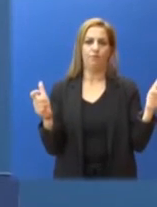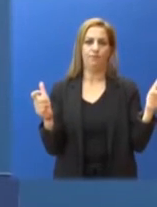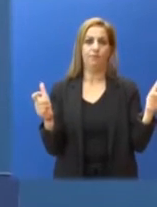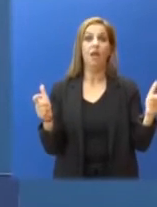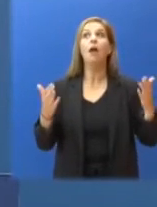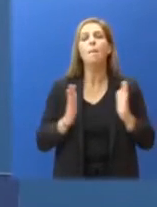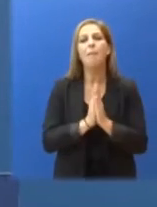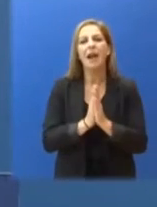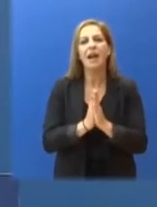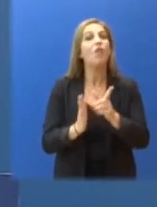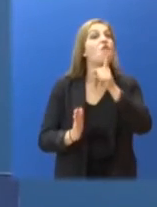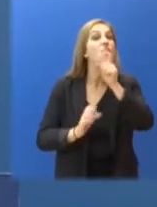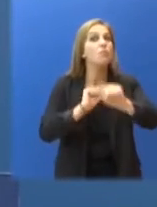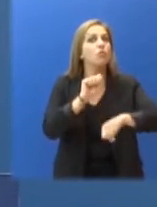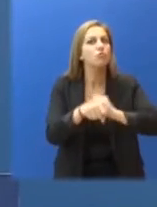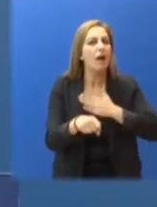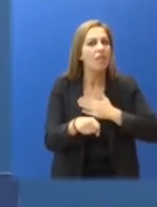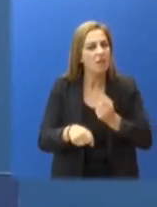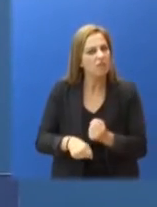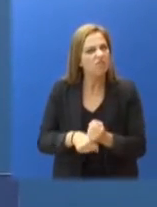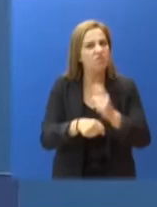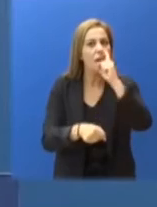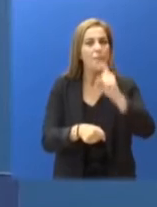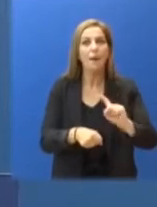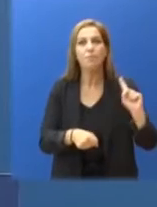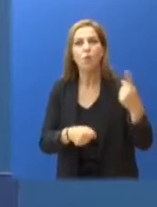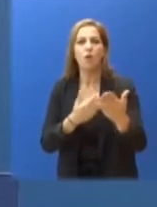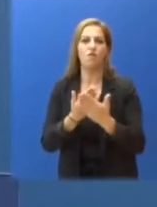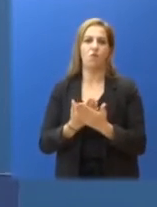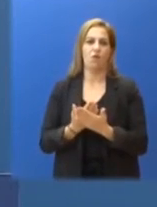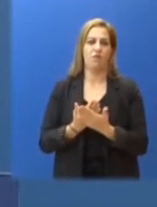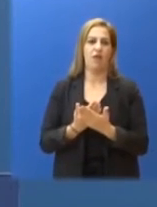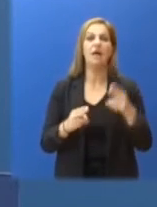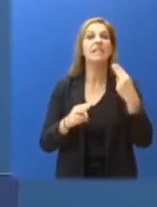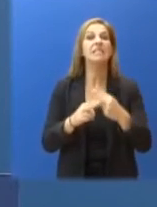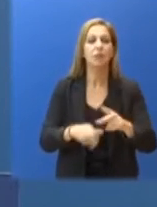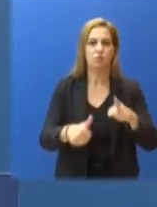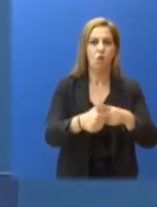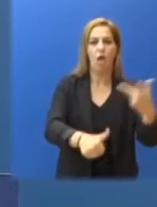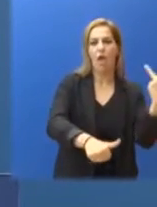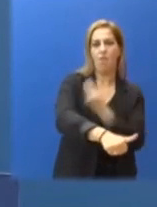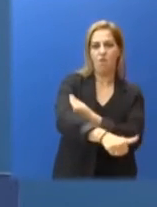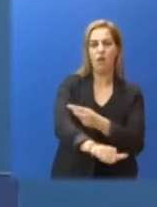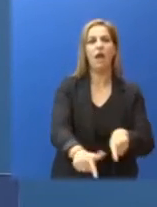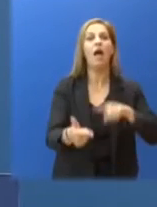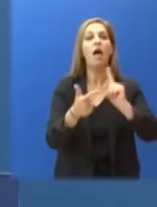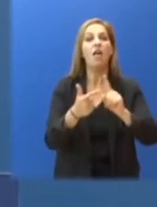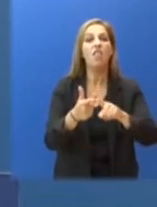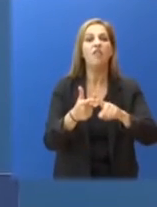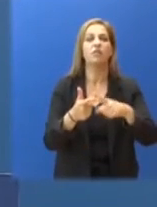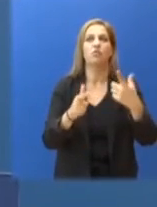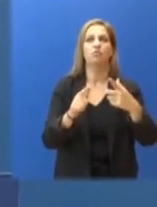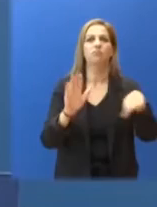συνδράμουν όλοι στο μέτρο των δυνατοτήτων τους. Ο εμβολιασμός και η ευλαβική τήρηση των μέτρων είναι οι δύο